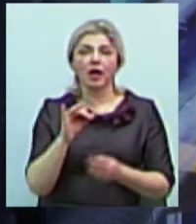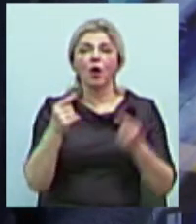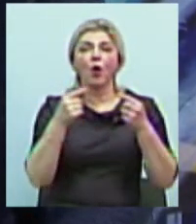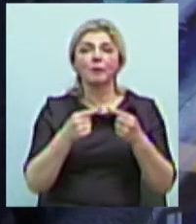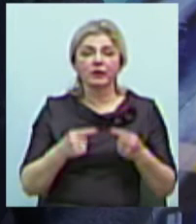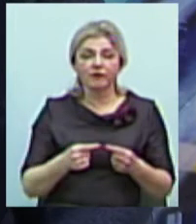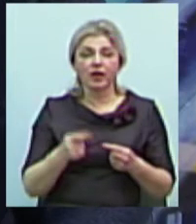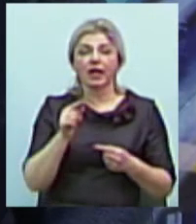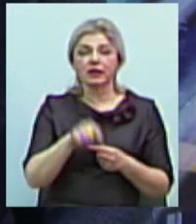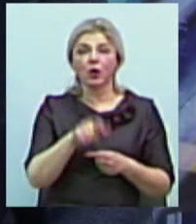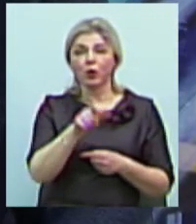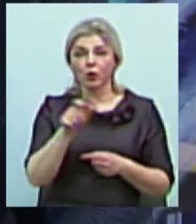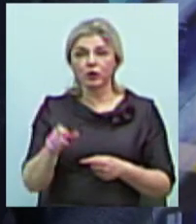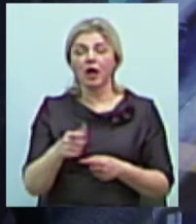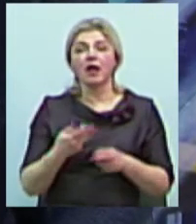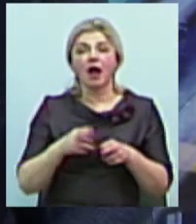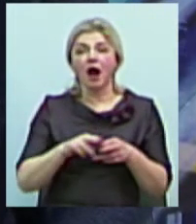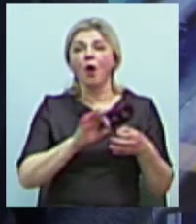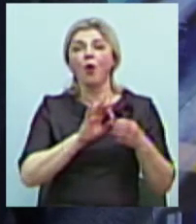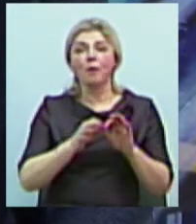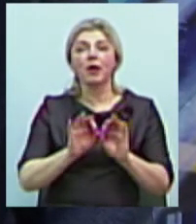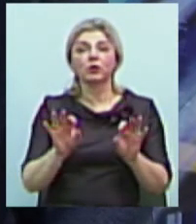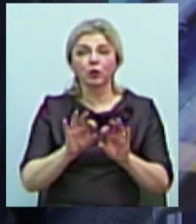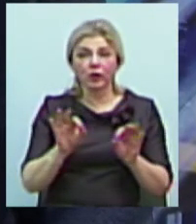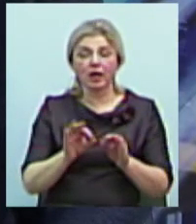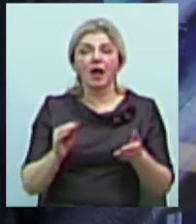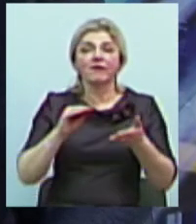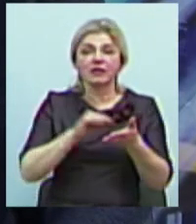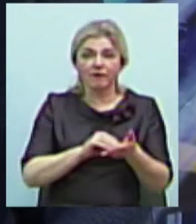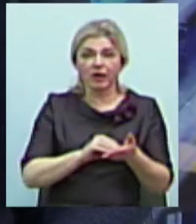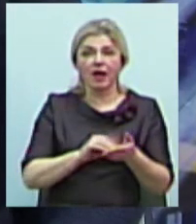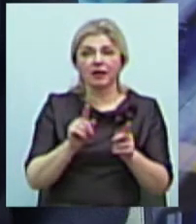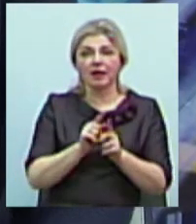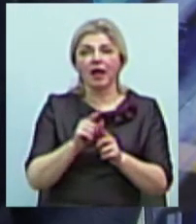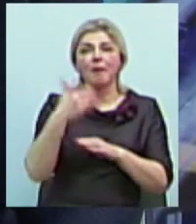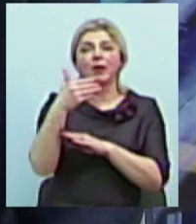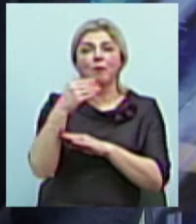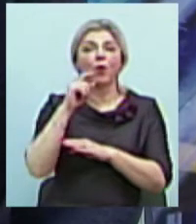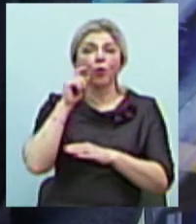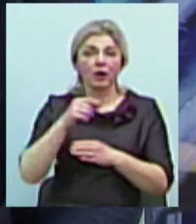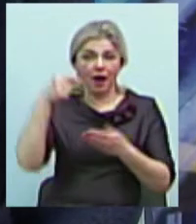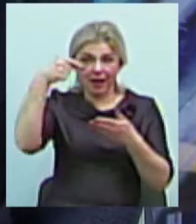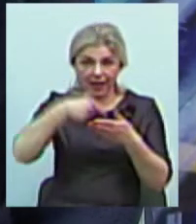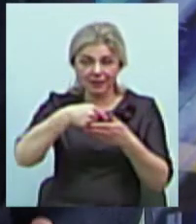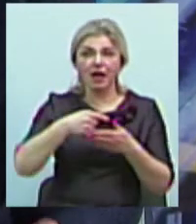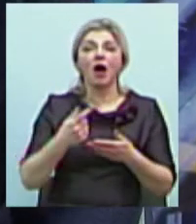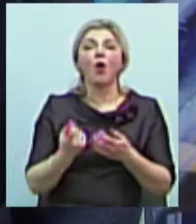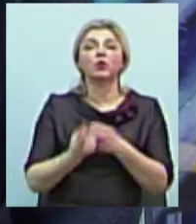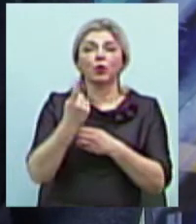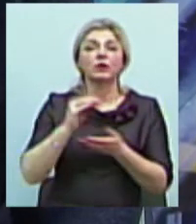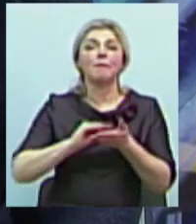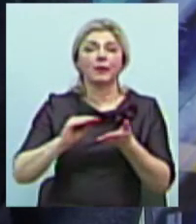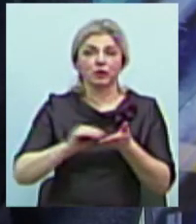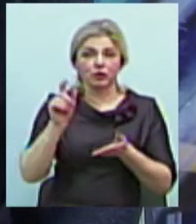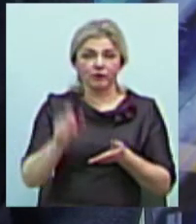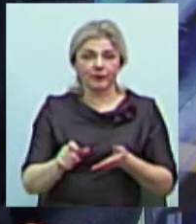тієї людини, яка коментує, просто вставляти такий маленький прапорець України, з якої вона пише. Якщо